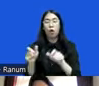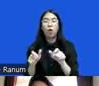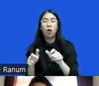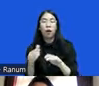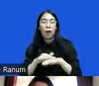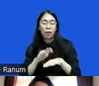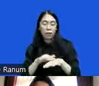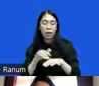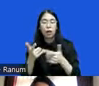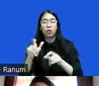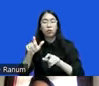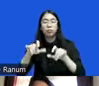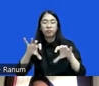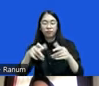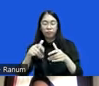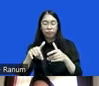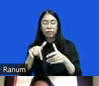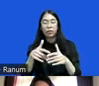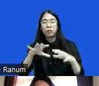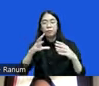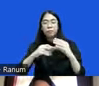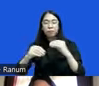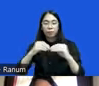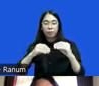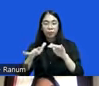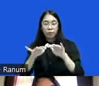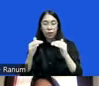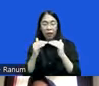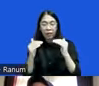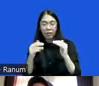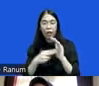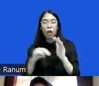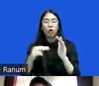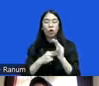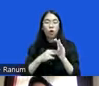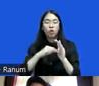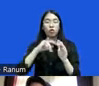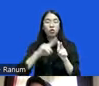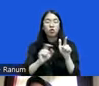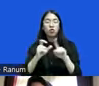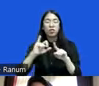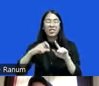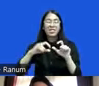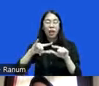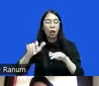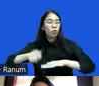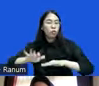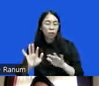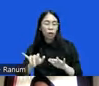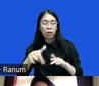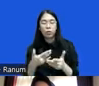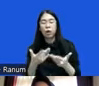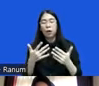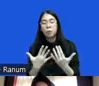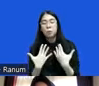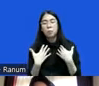mencari penyelesaian yang adil melalui penyelesaian non-judisial dengan menekankan pemulihan kembali pada keadaan